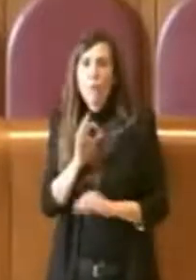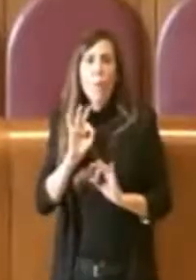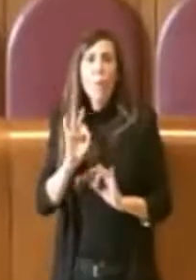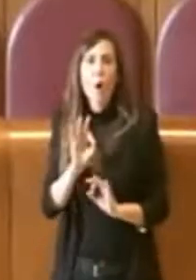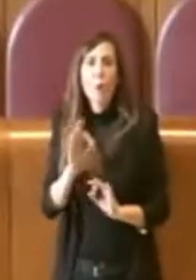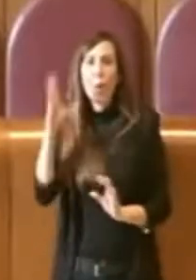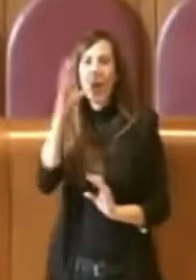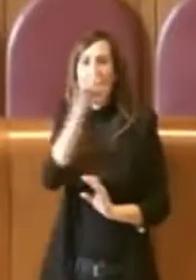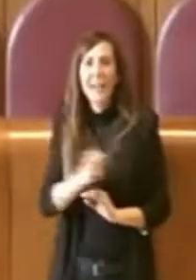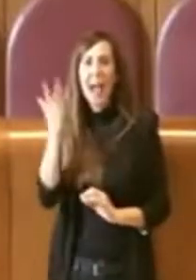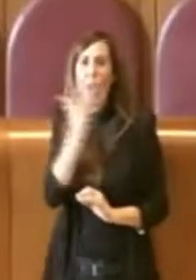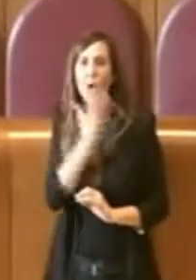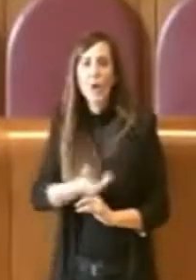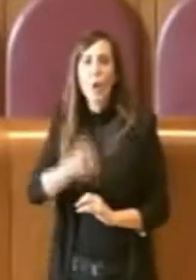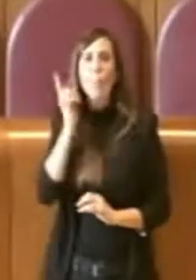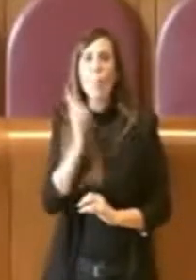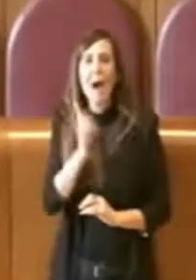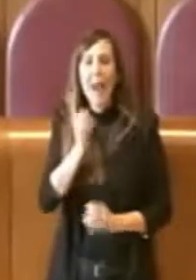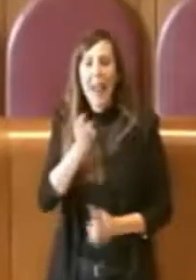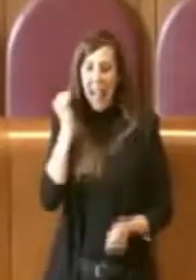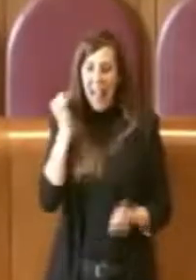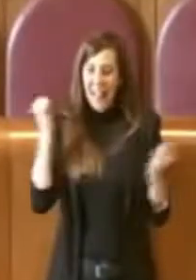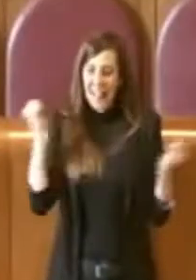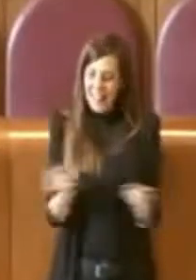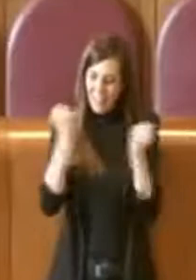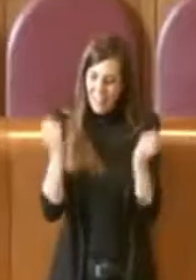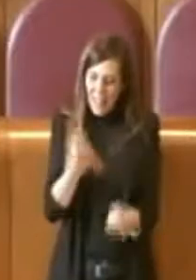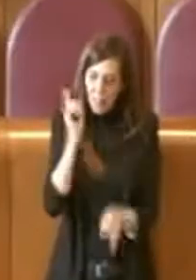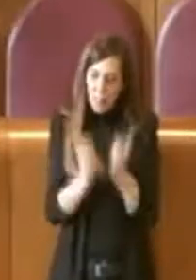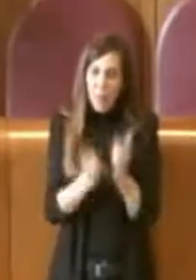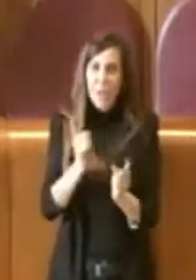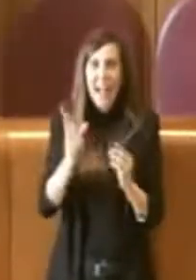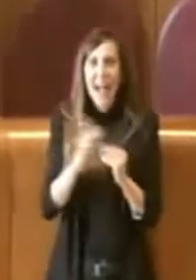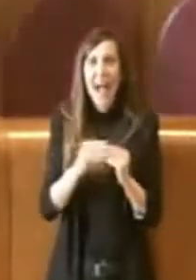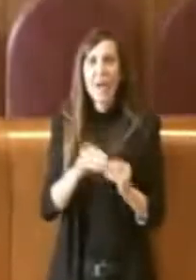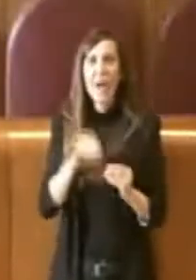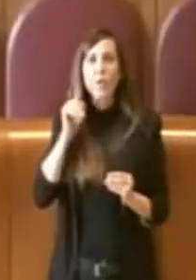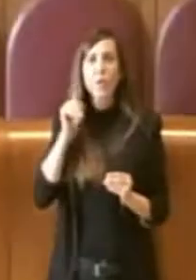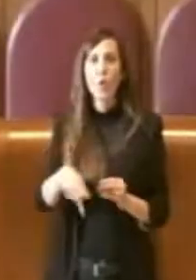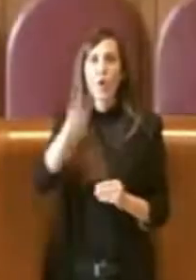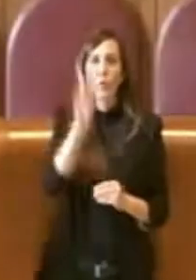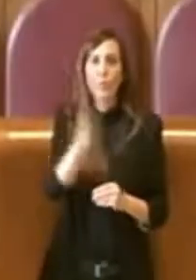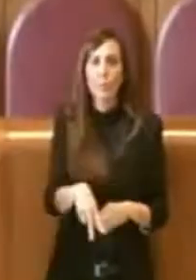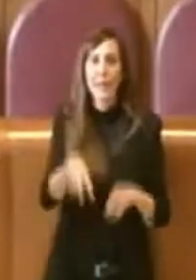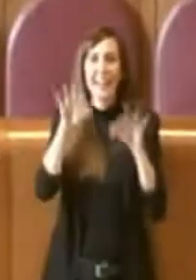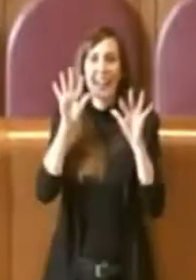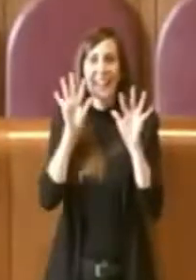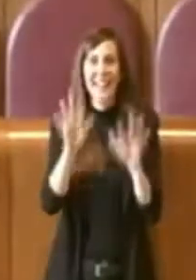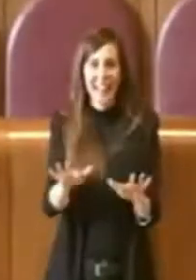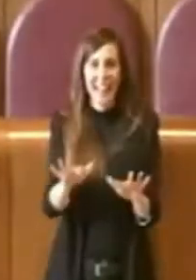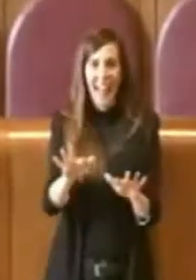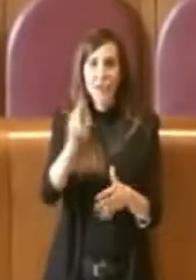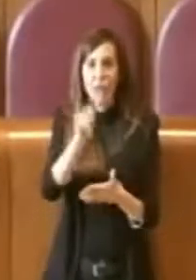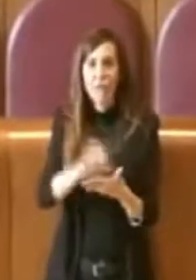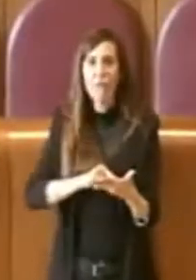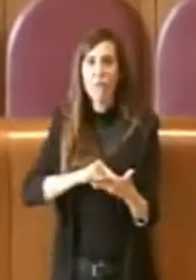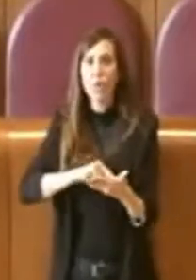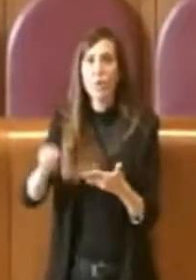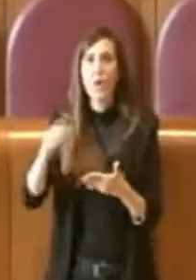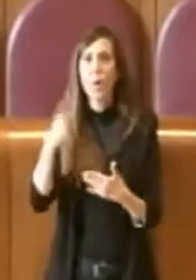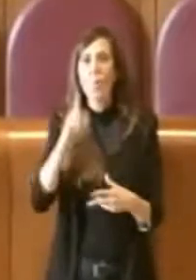'errore è dettato dall'attività politica che hanno fatto loro nel 2010, andando a votare una